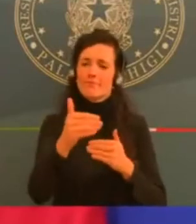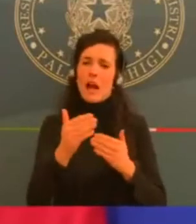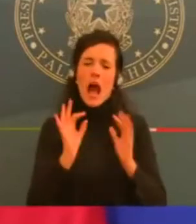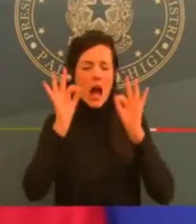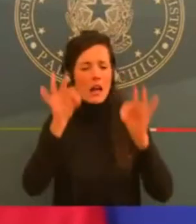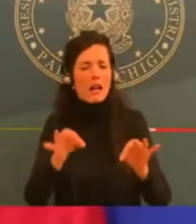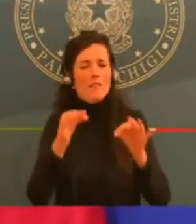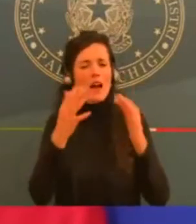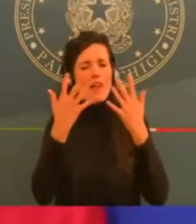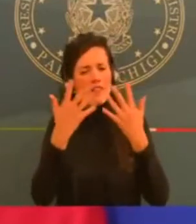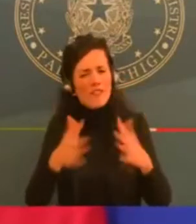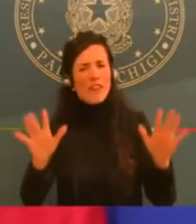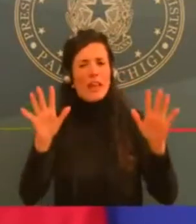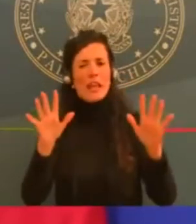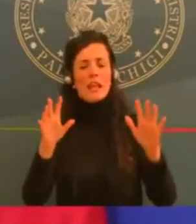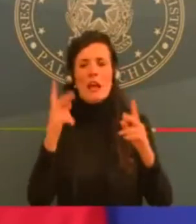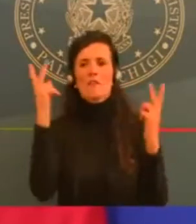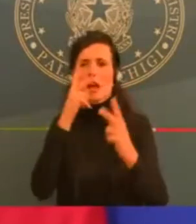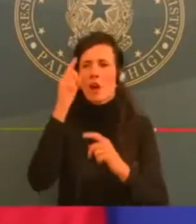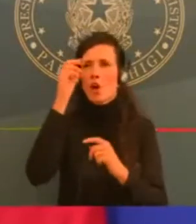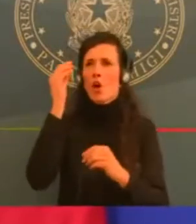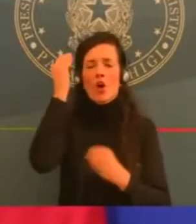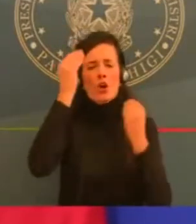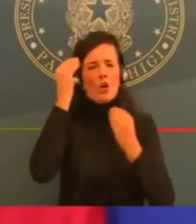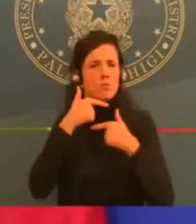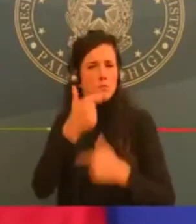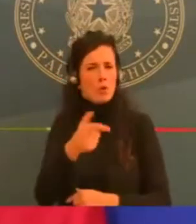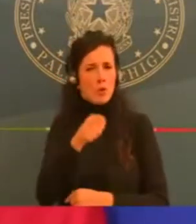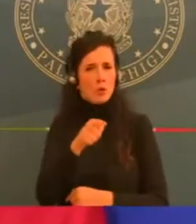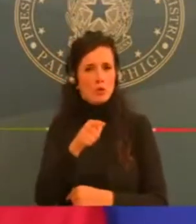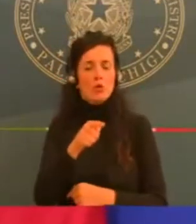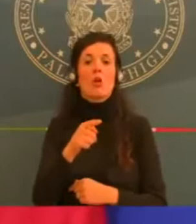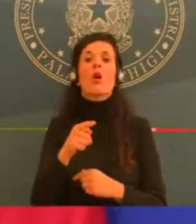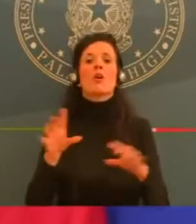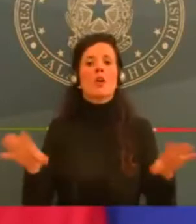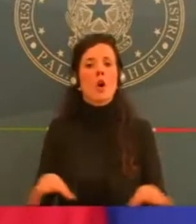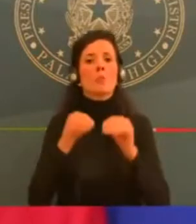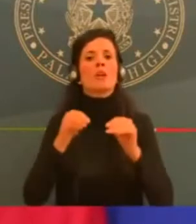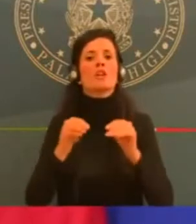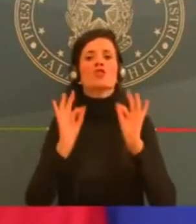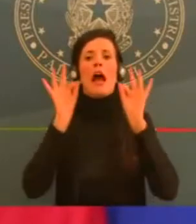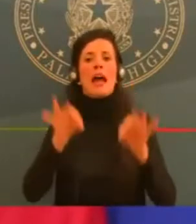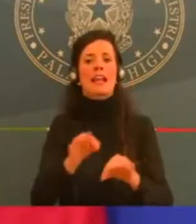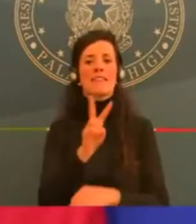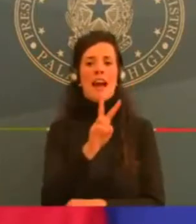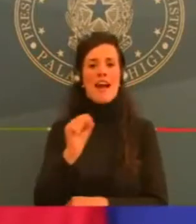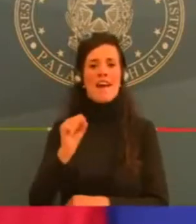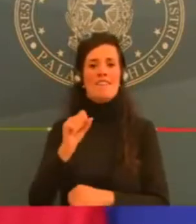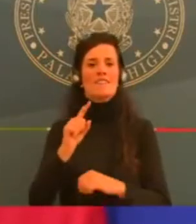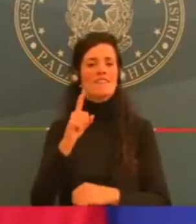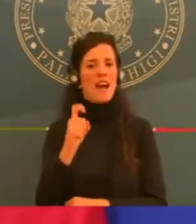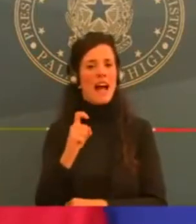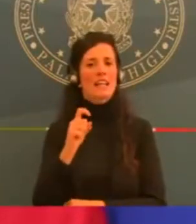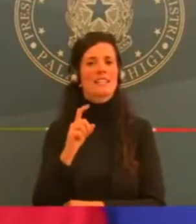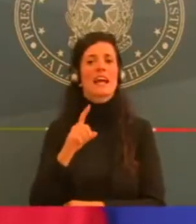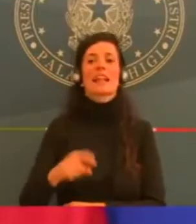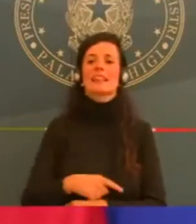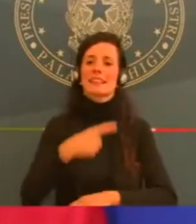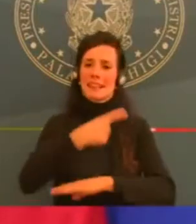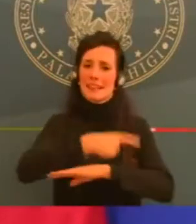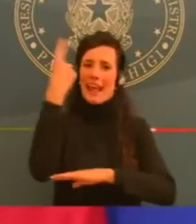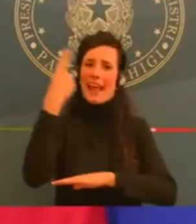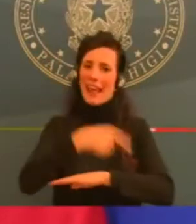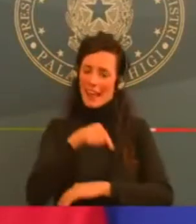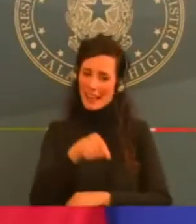dicembre noi in Italia, un primo gruppo dei Paesi europei, insieme ad altri Paesi europei, sarà il vaccine